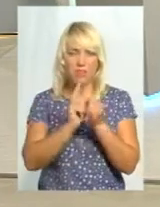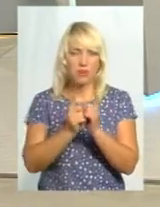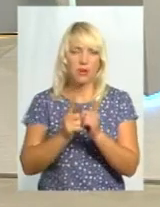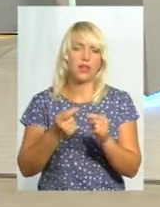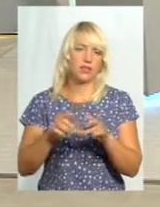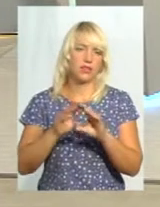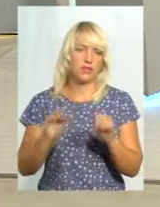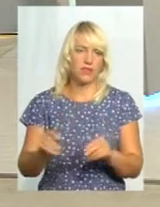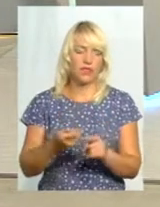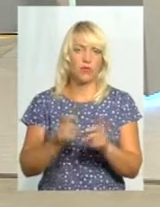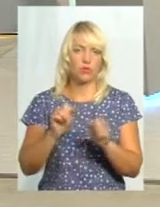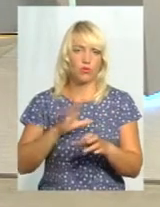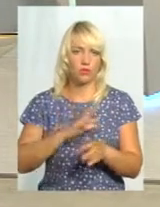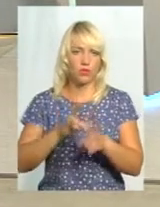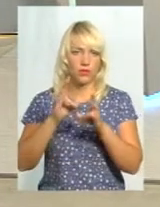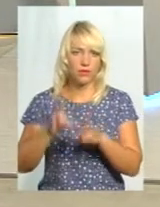в таку ситуацію.